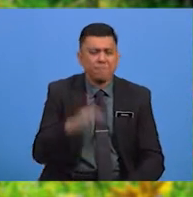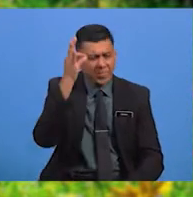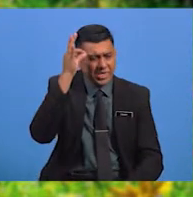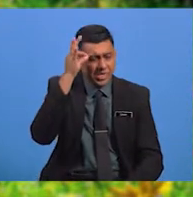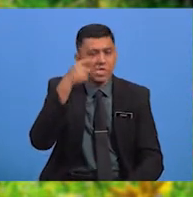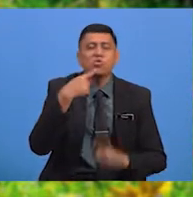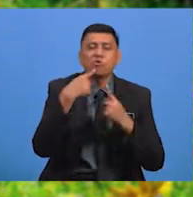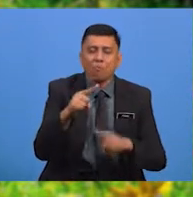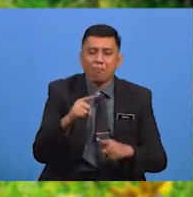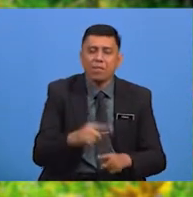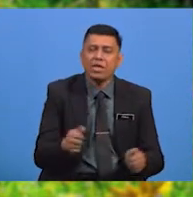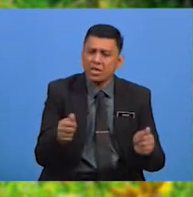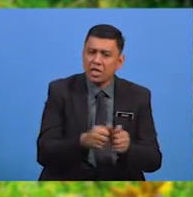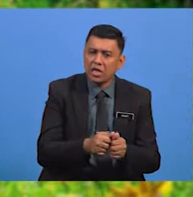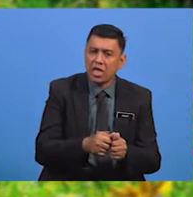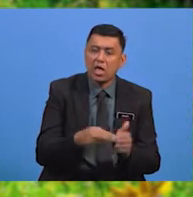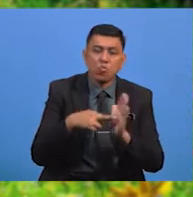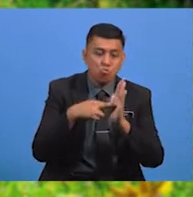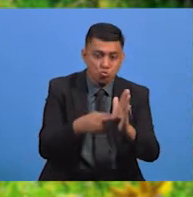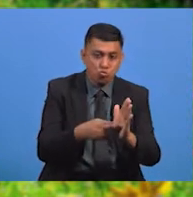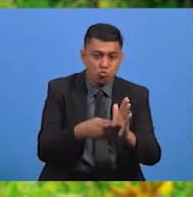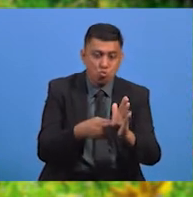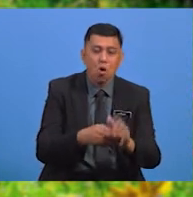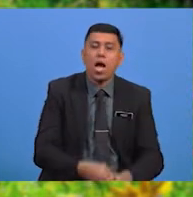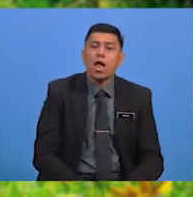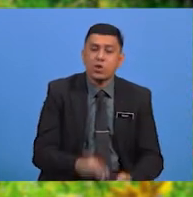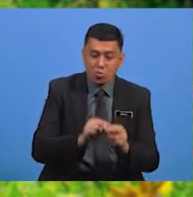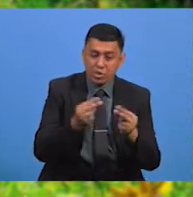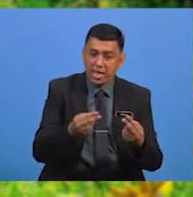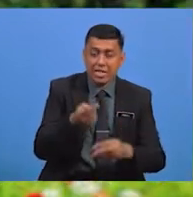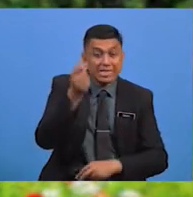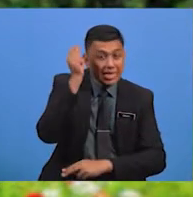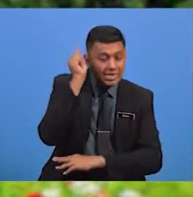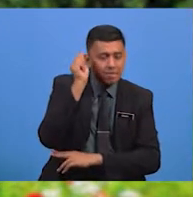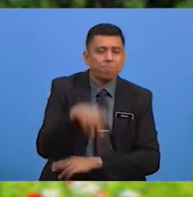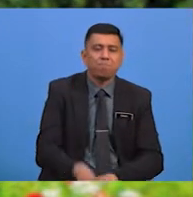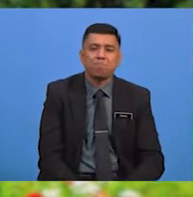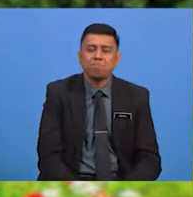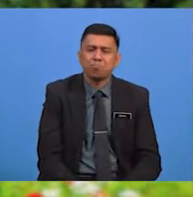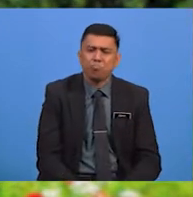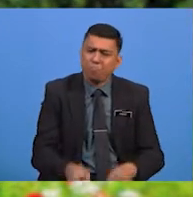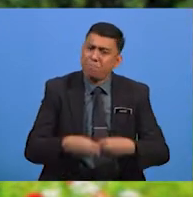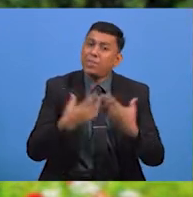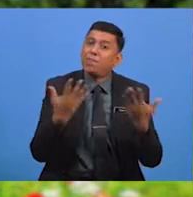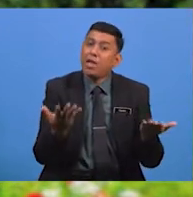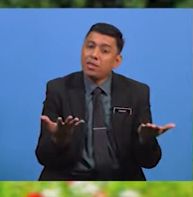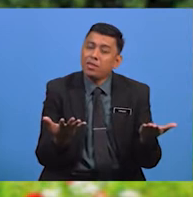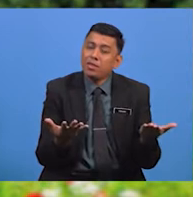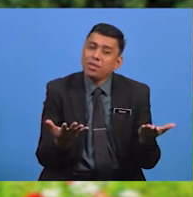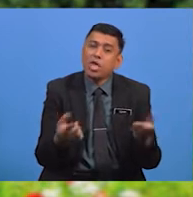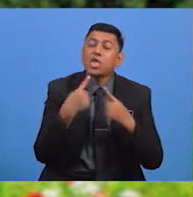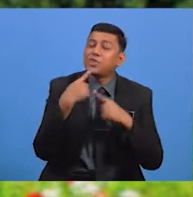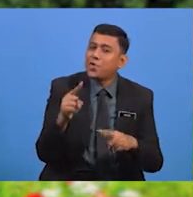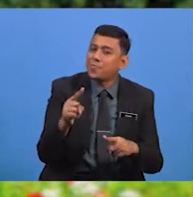Ini Dengan Merujuk Catatan Nota Pelajaran Tadi Bagaimana Agaknya Jawapan